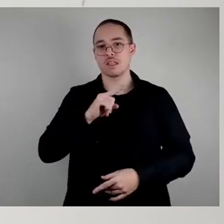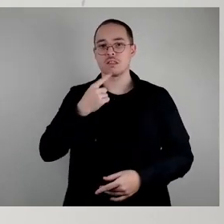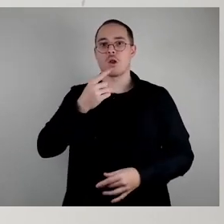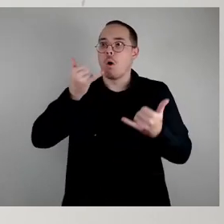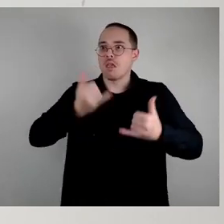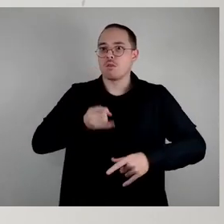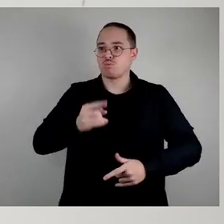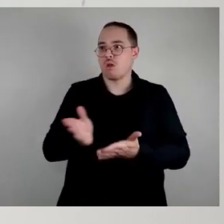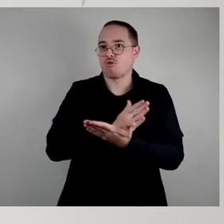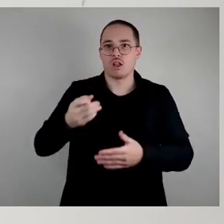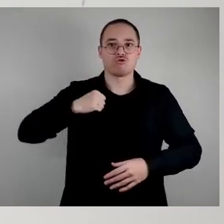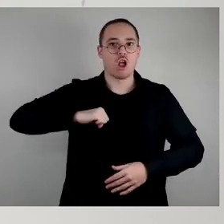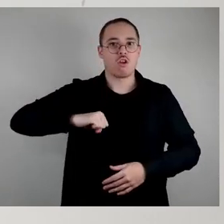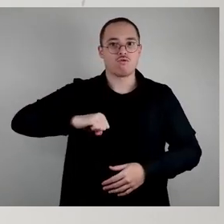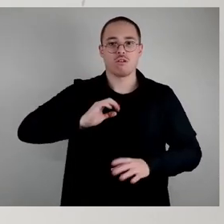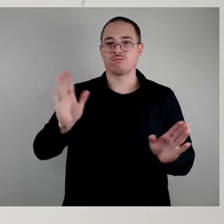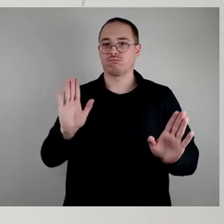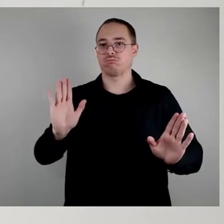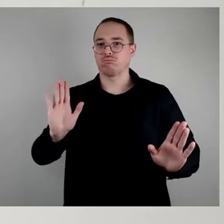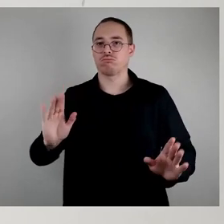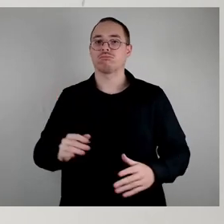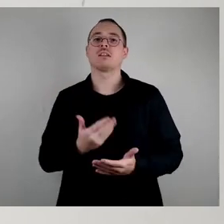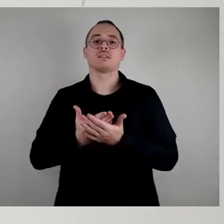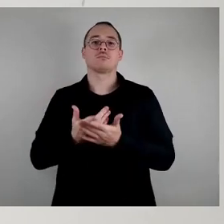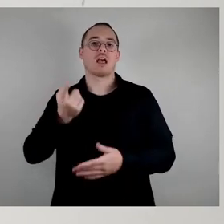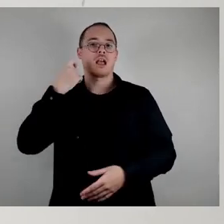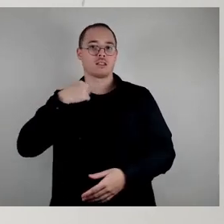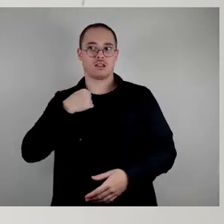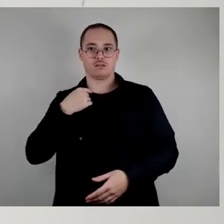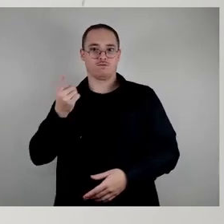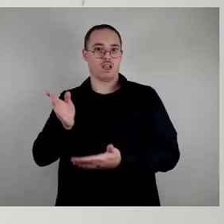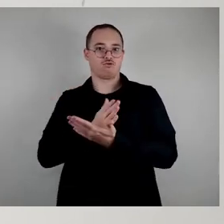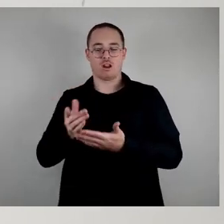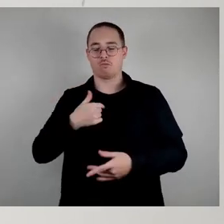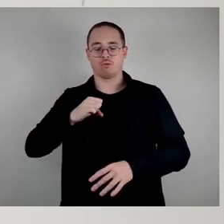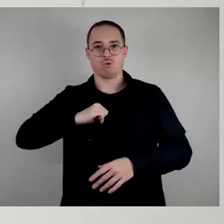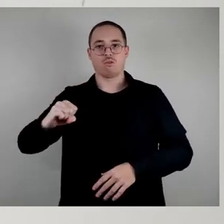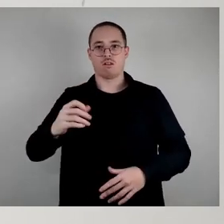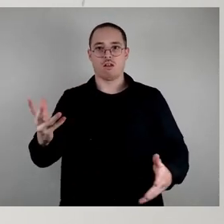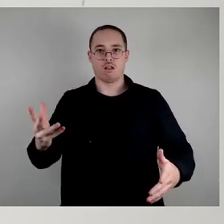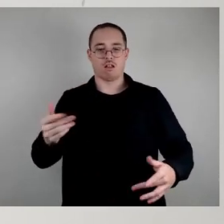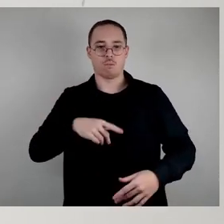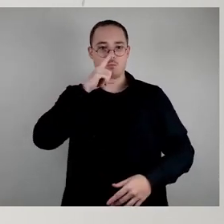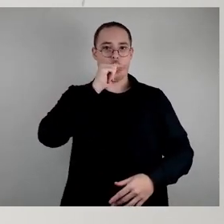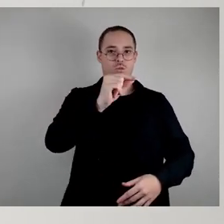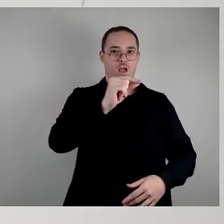entschieden werden. Deswegen war mir die Entscheidung gestern, doch ehrlich gesagt, viel zu schnell, von Montag auf Donnerstag.